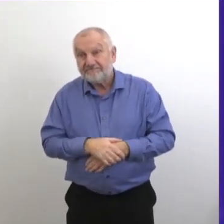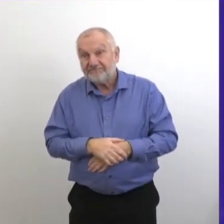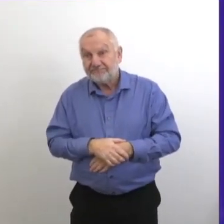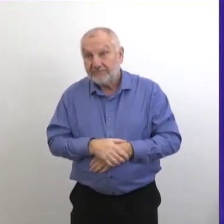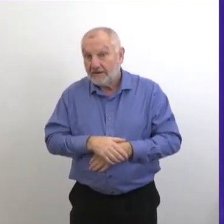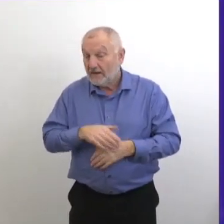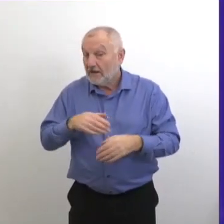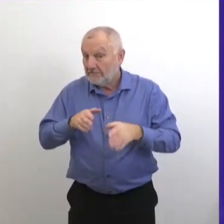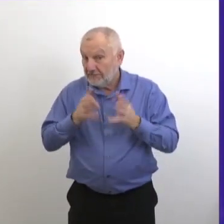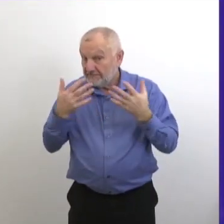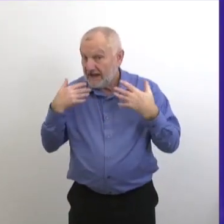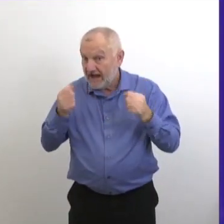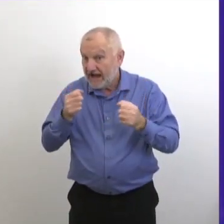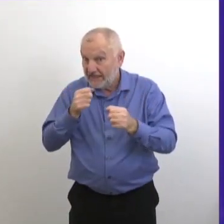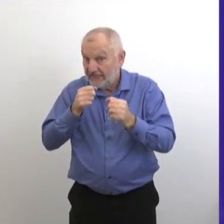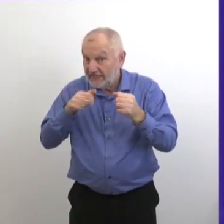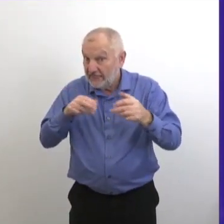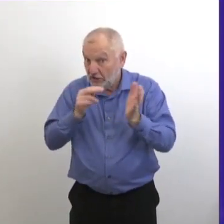experts à faire.